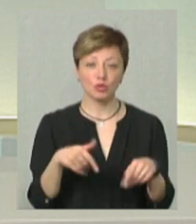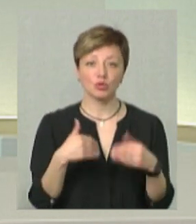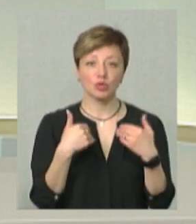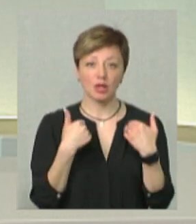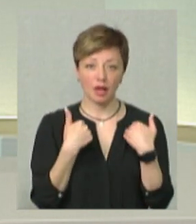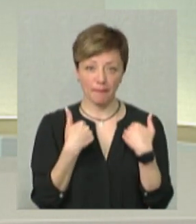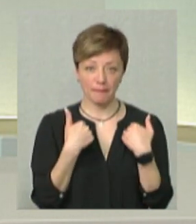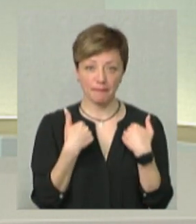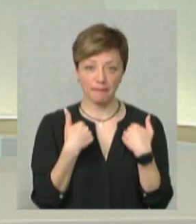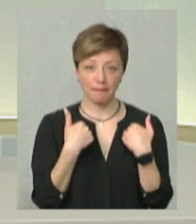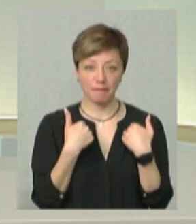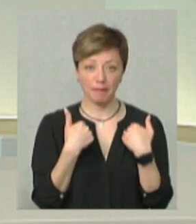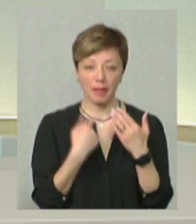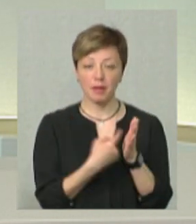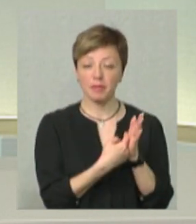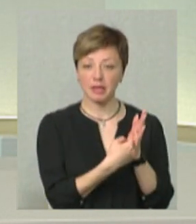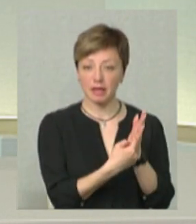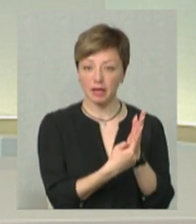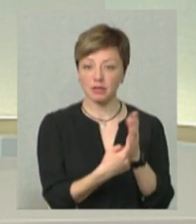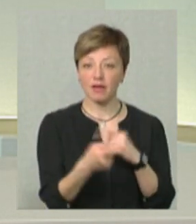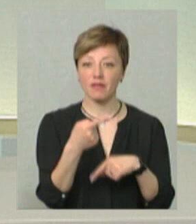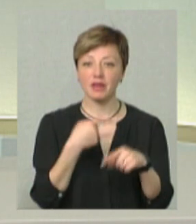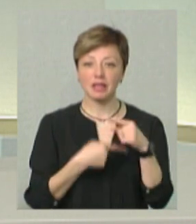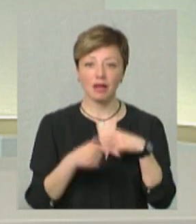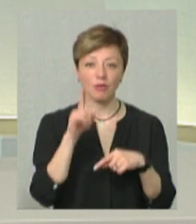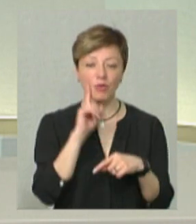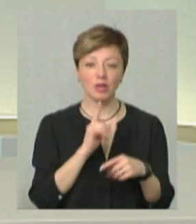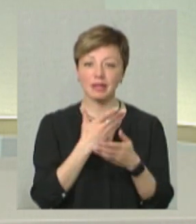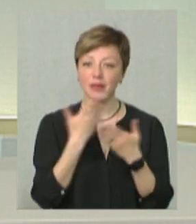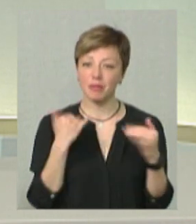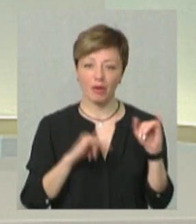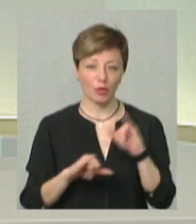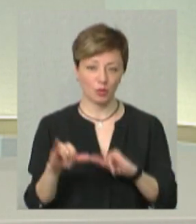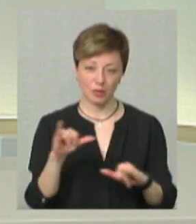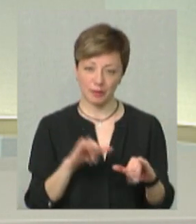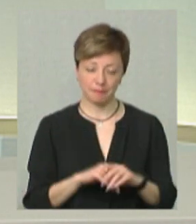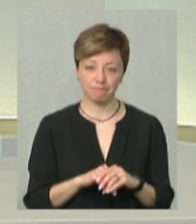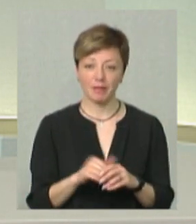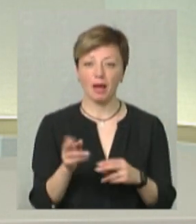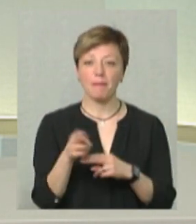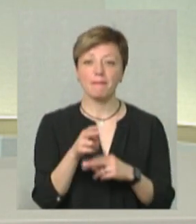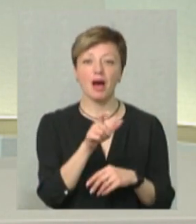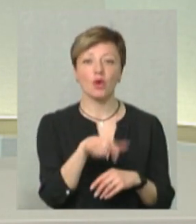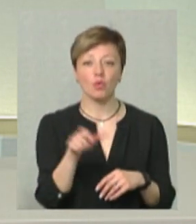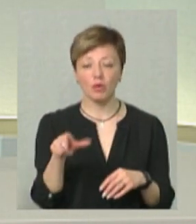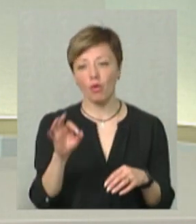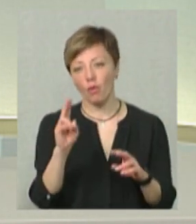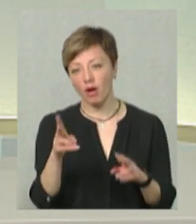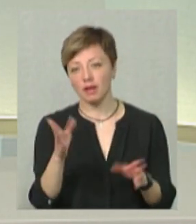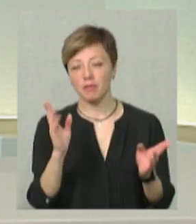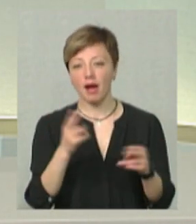підкреслю, вертатись поки що нікуди. Ну, тобто, ну, Маріупольцям. Окей, там